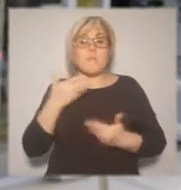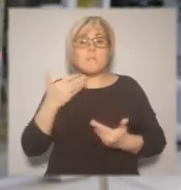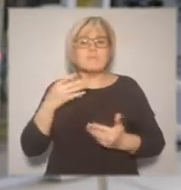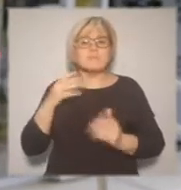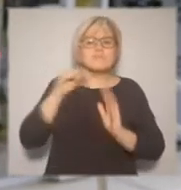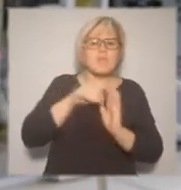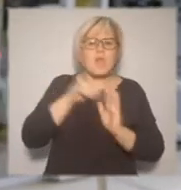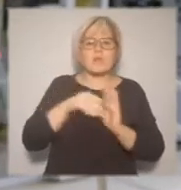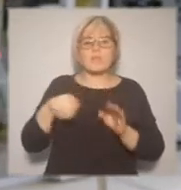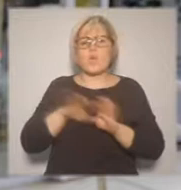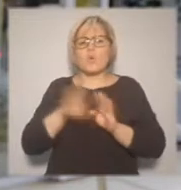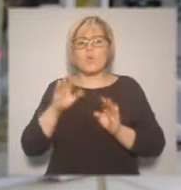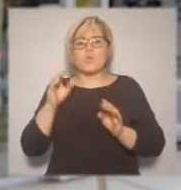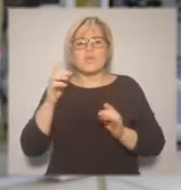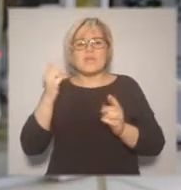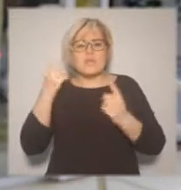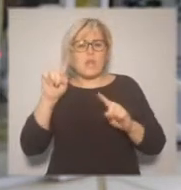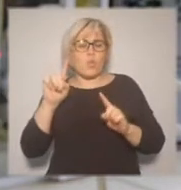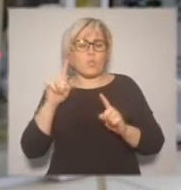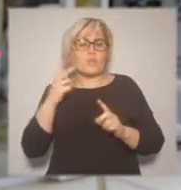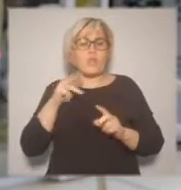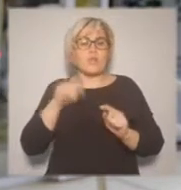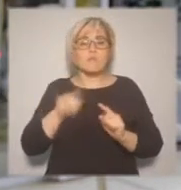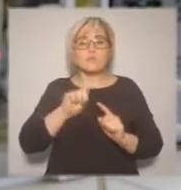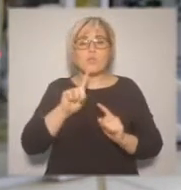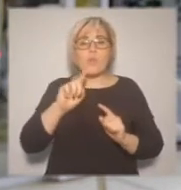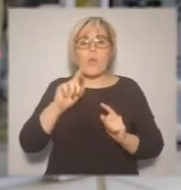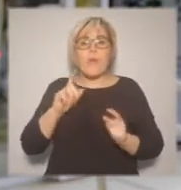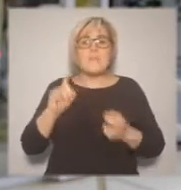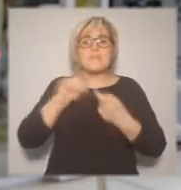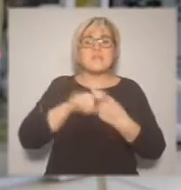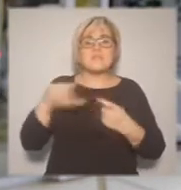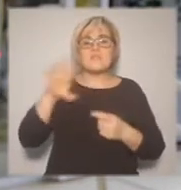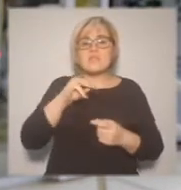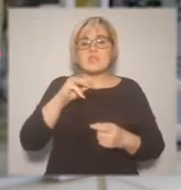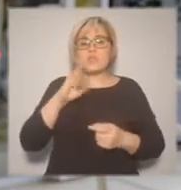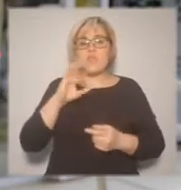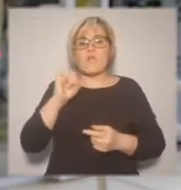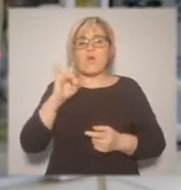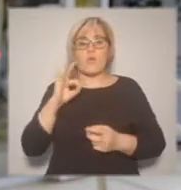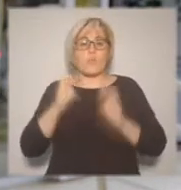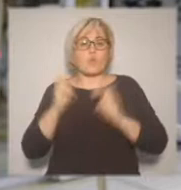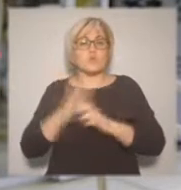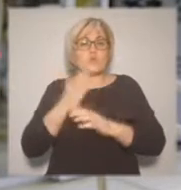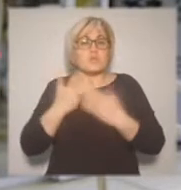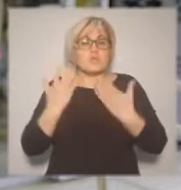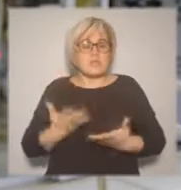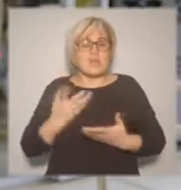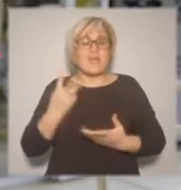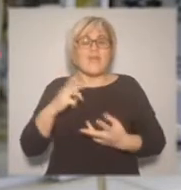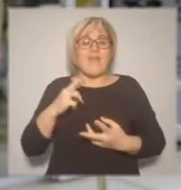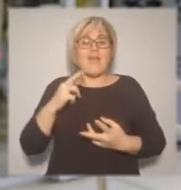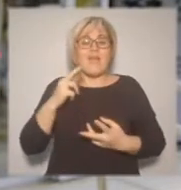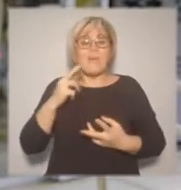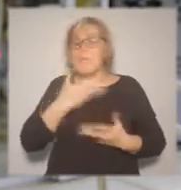сегодня есть основная проблема по сбыту товара. Производить можно сколько угодно, вкладывать в производство тоже